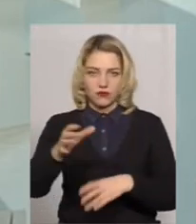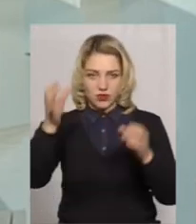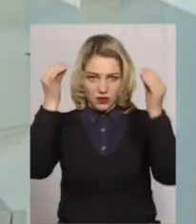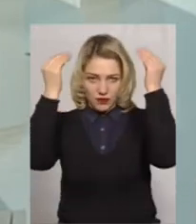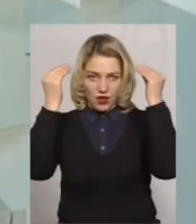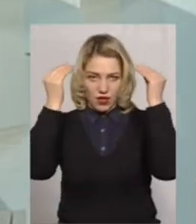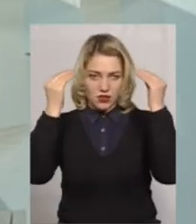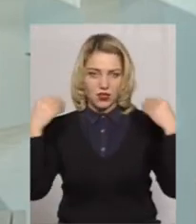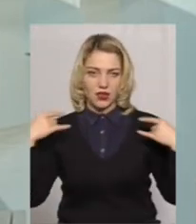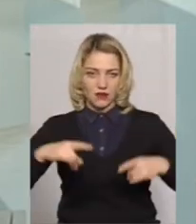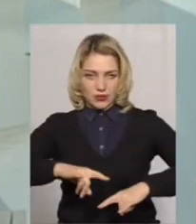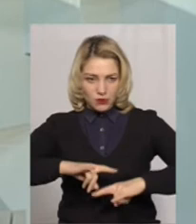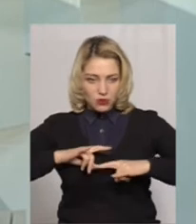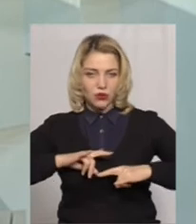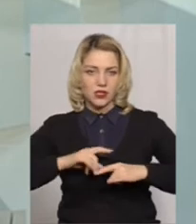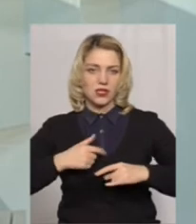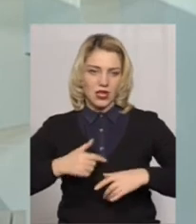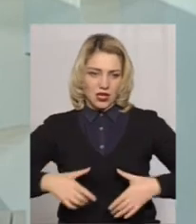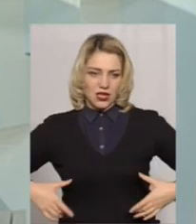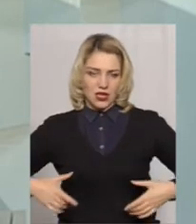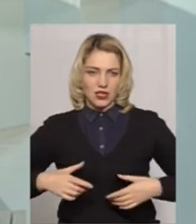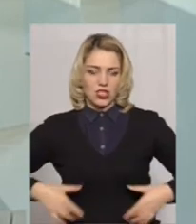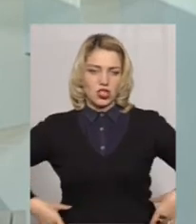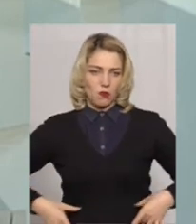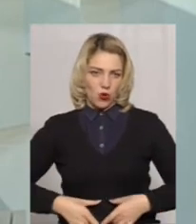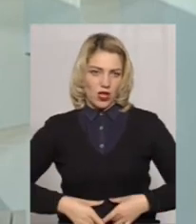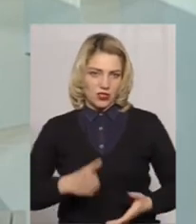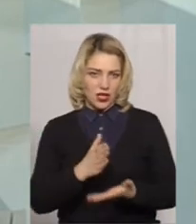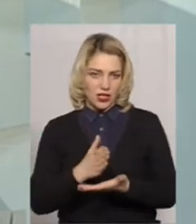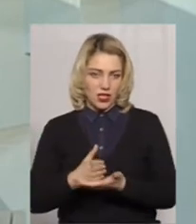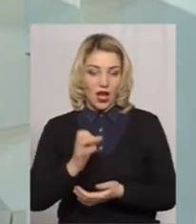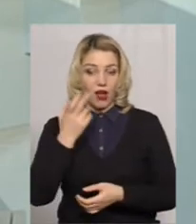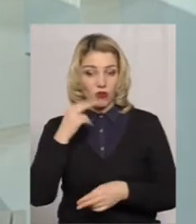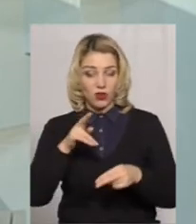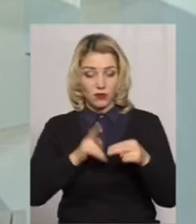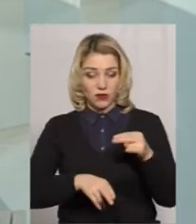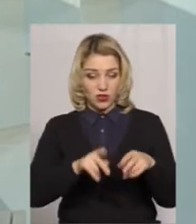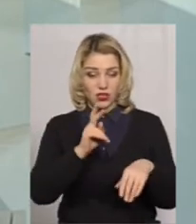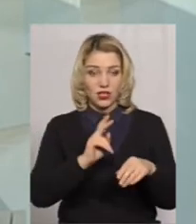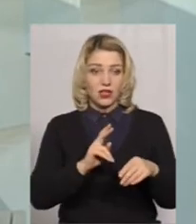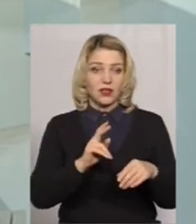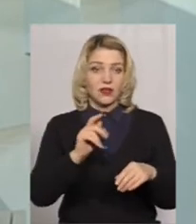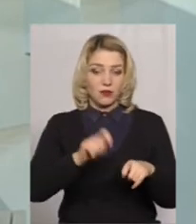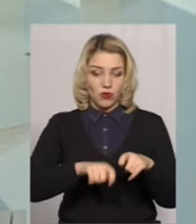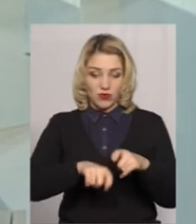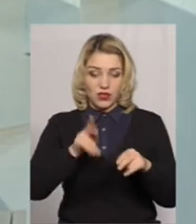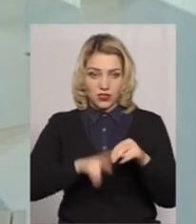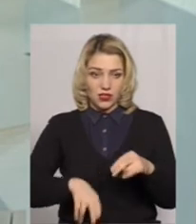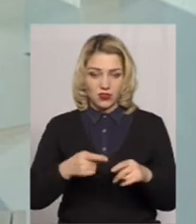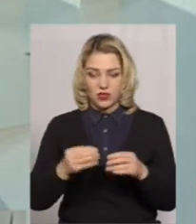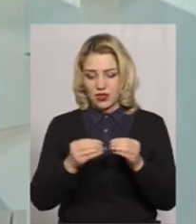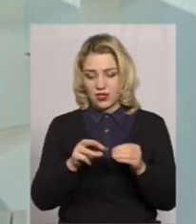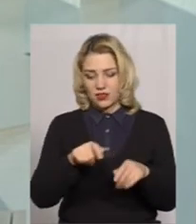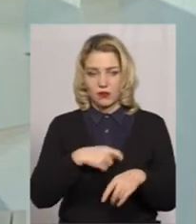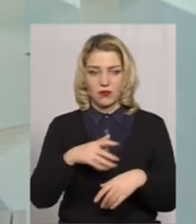звісно, в спецодязі, в касках, в сигнальних жилетах з поясами. Закінючуєшся перевірка, виходиш, не встиг відійти 10